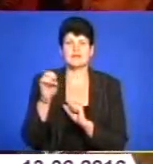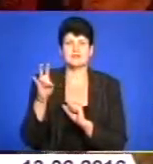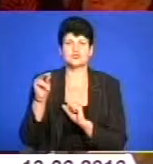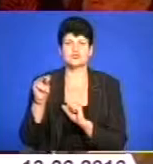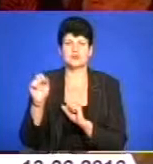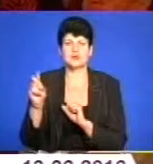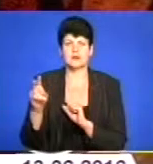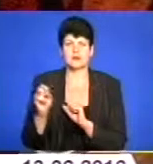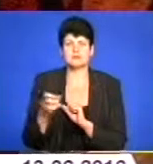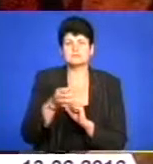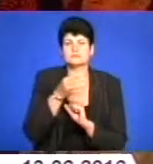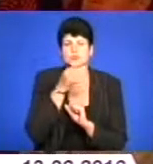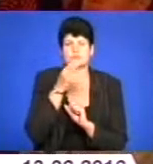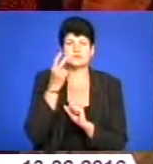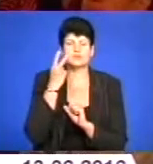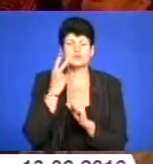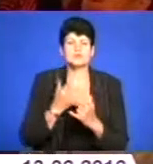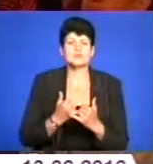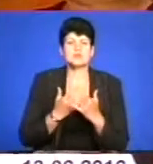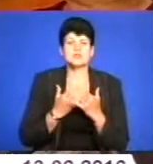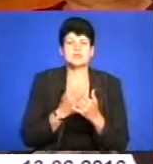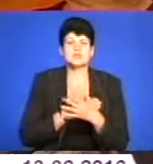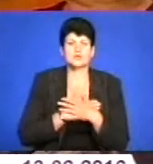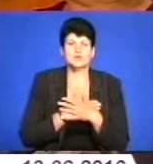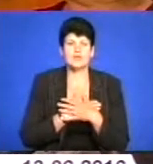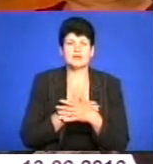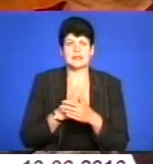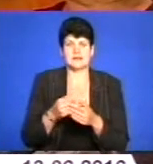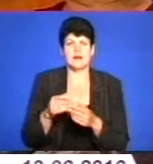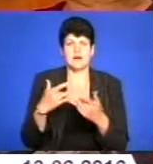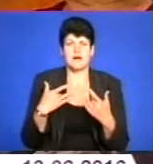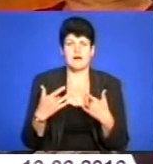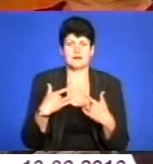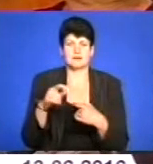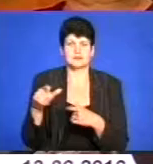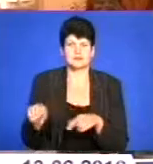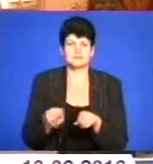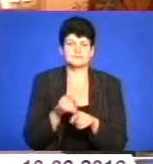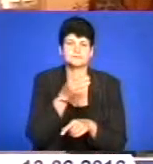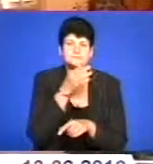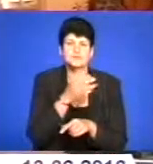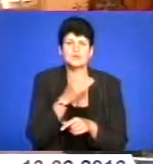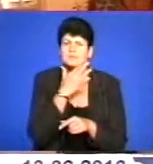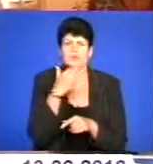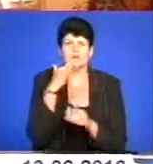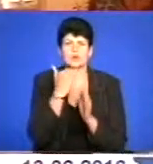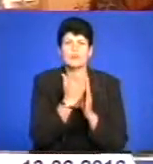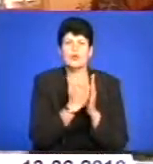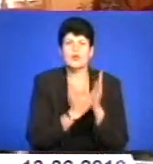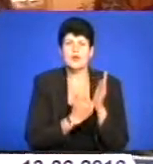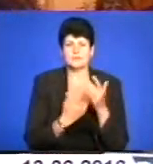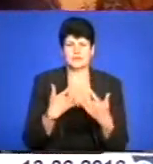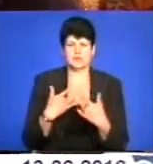До вподоби вона є і постійним шанувальником творчості колективу, і самим артистам. У нас багато є таких програмних концертів.